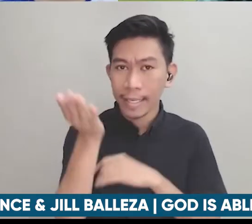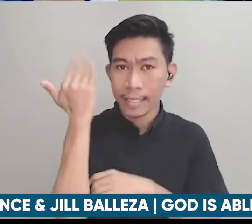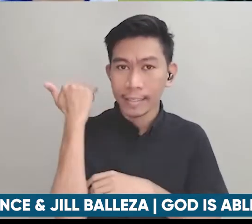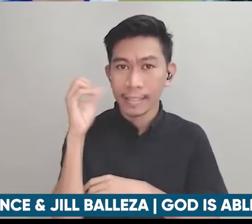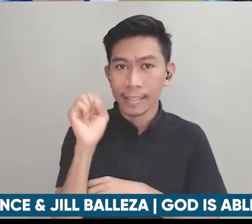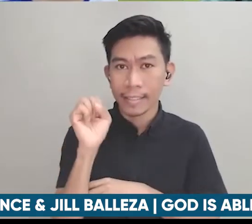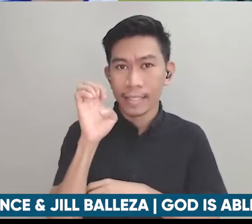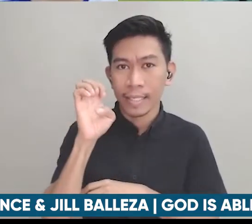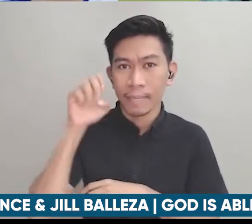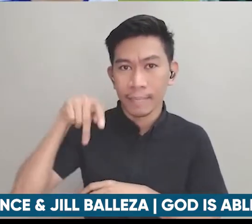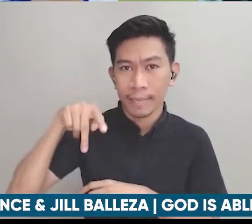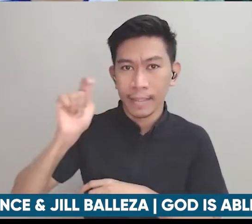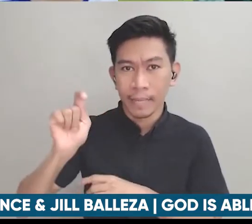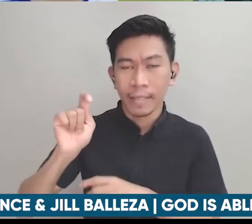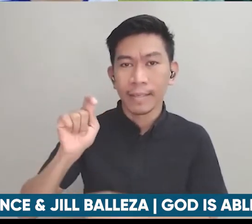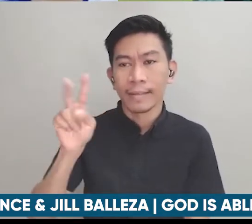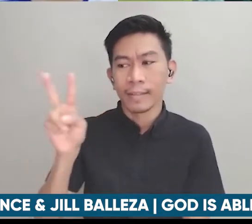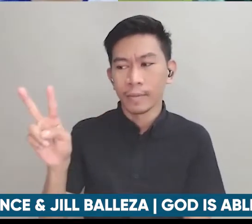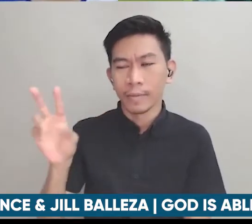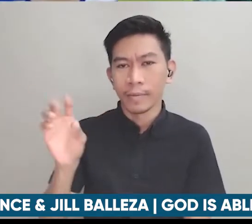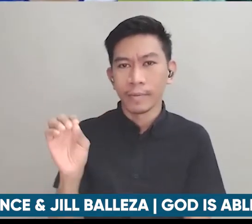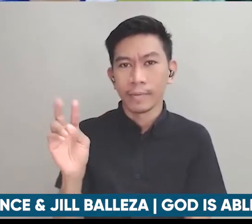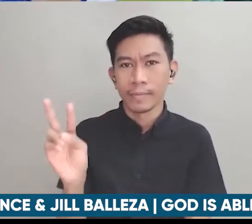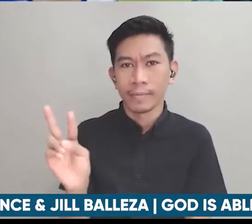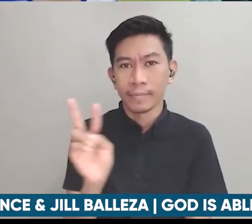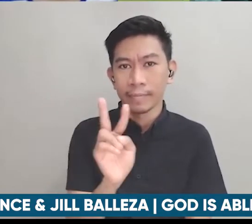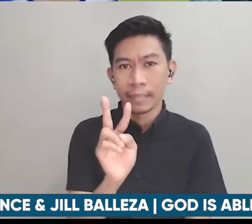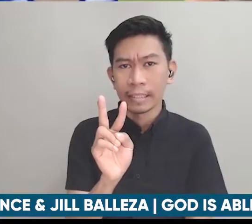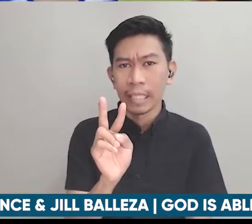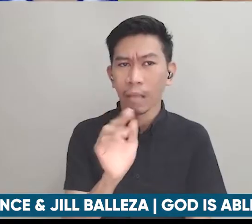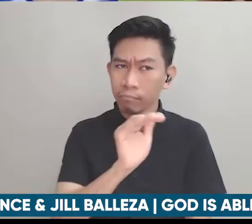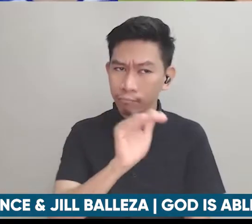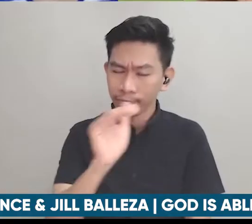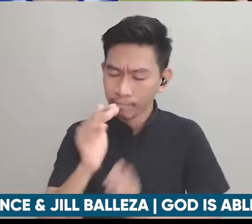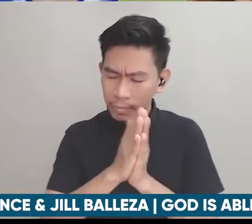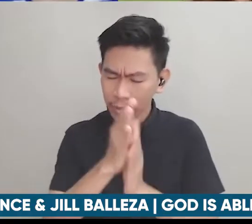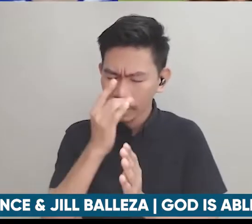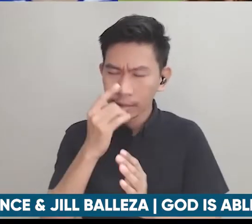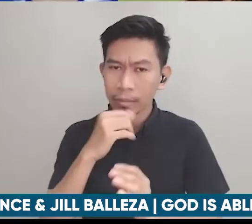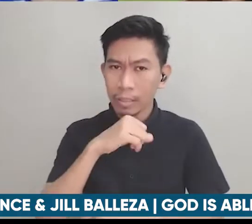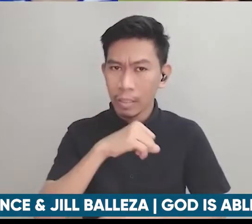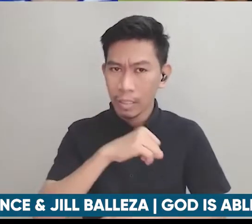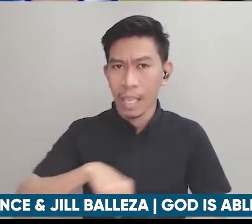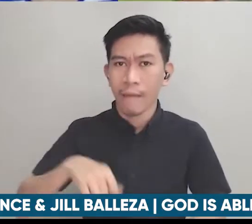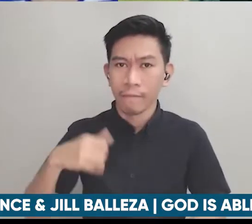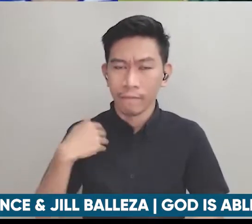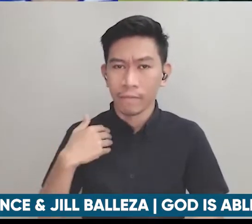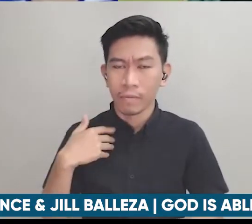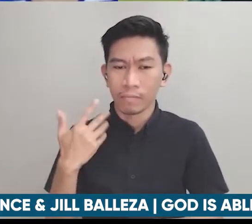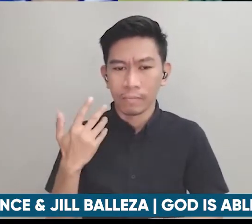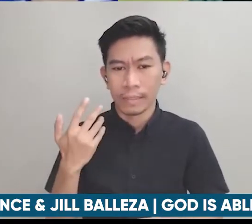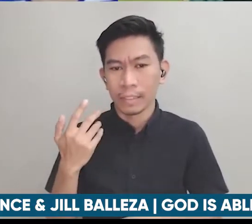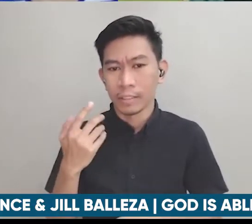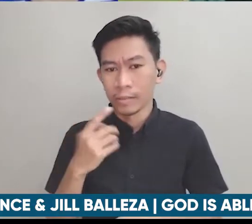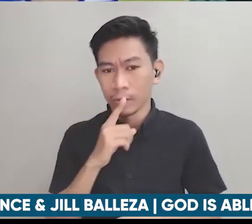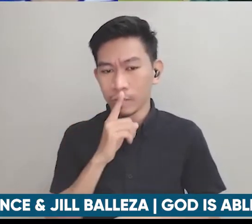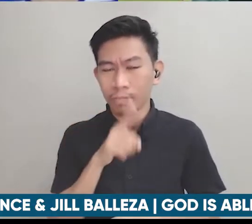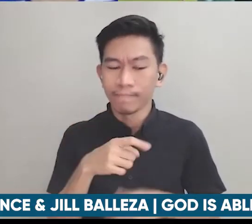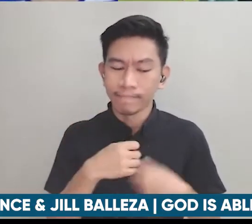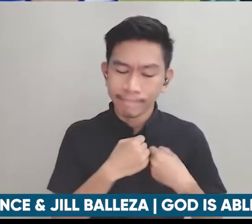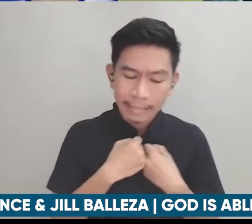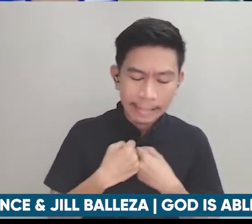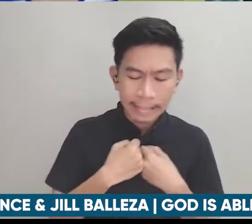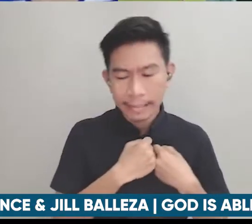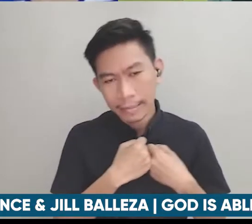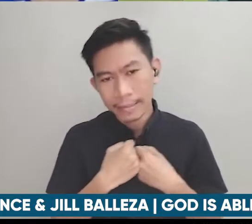2022 nagpa-pray ako na operahan ako yung ganon and we had a little bit of a struggle doon